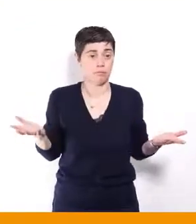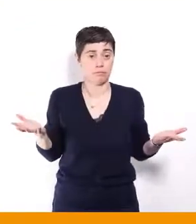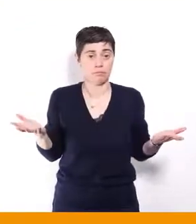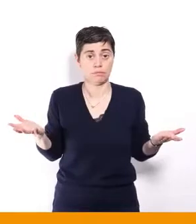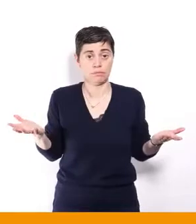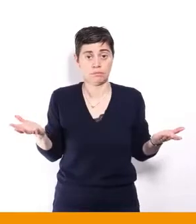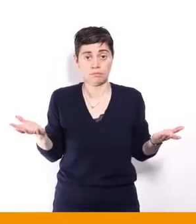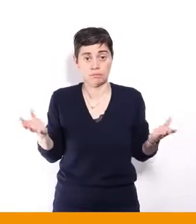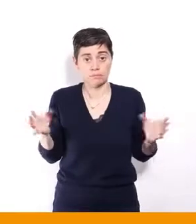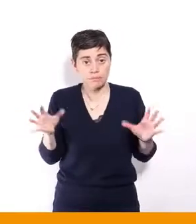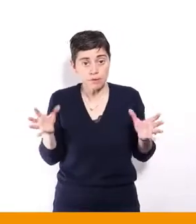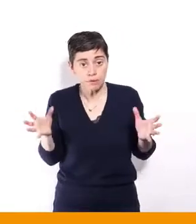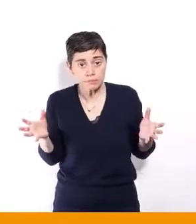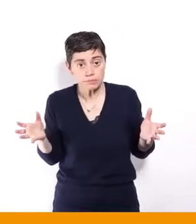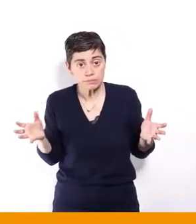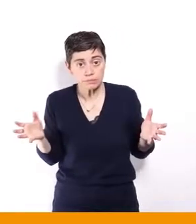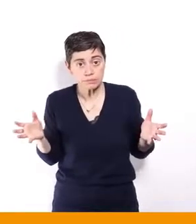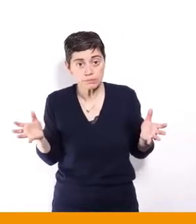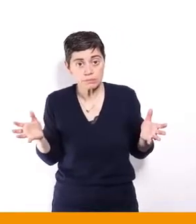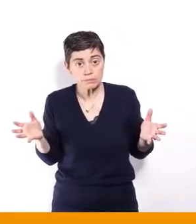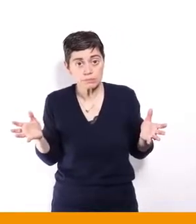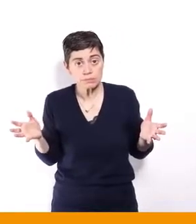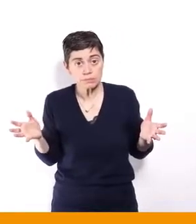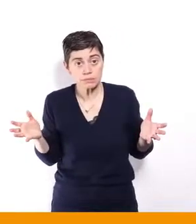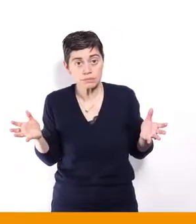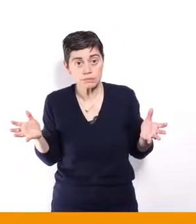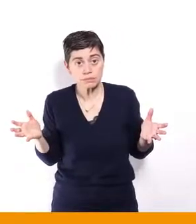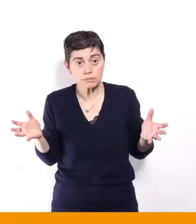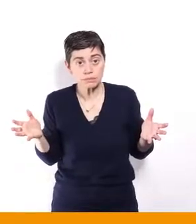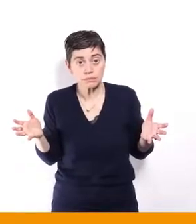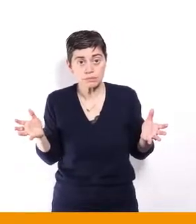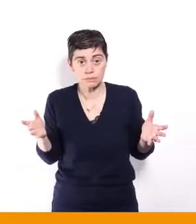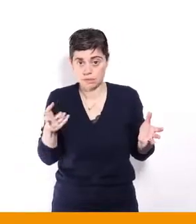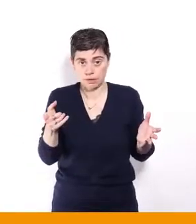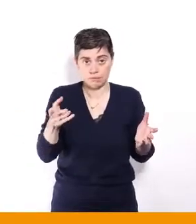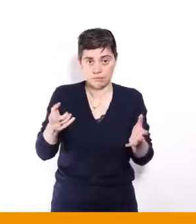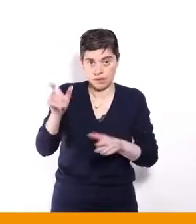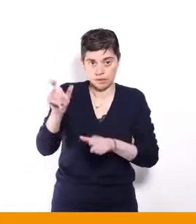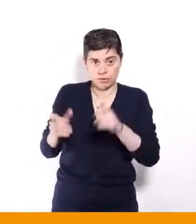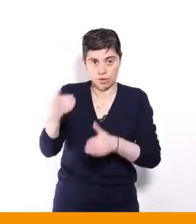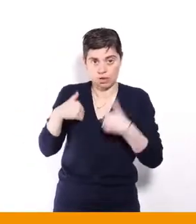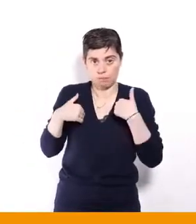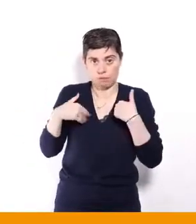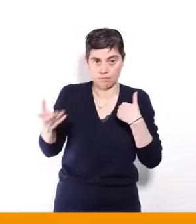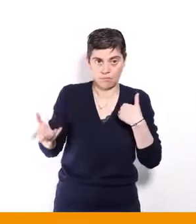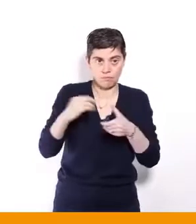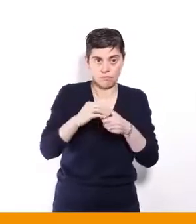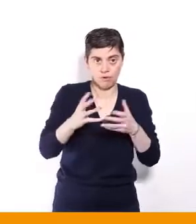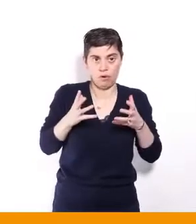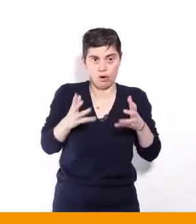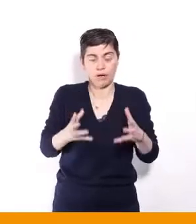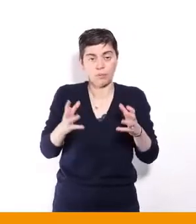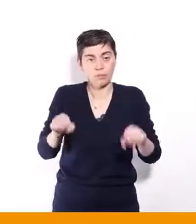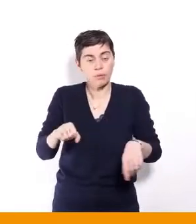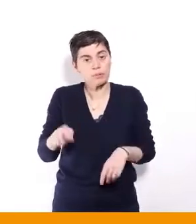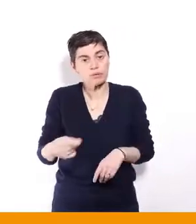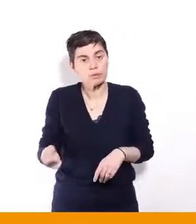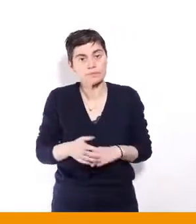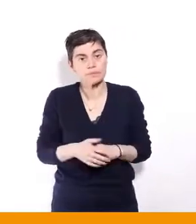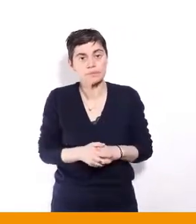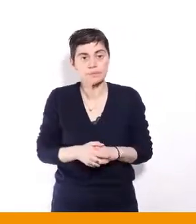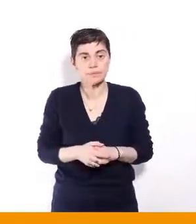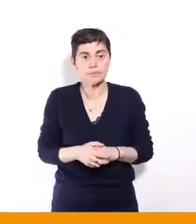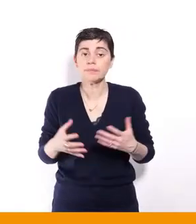d'obstacle à ce qu'ils s'y engagent eux-mêmes. Maintenant, c'est sûr que pour certains,